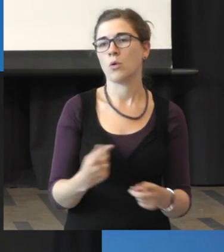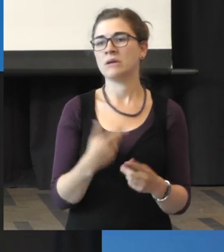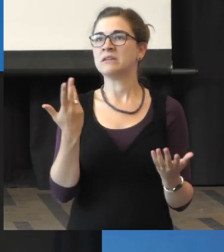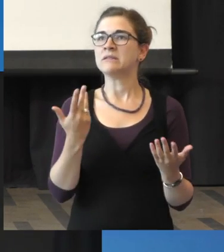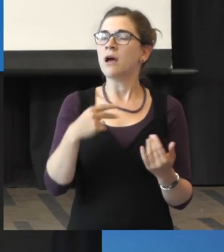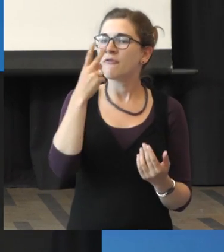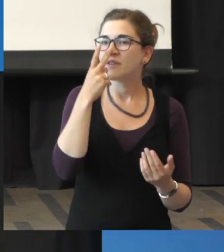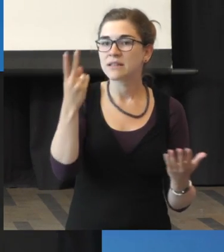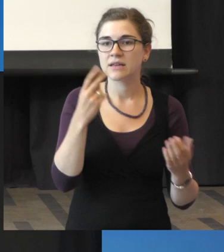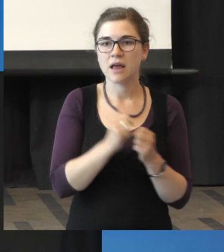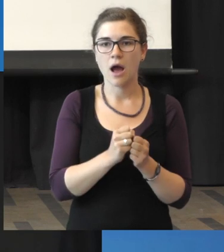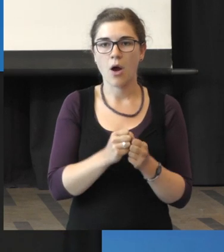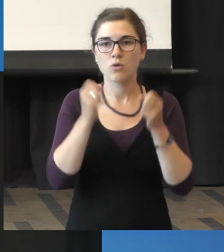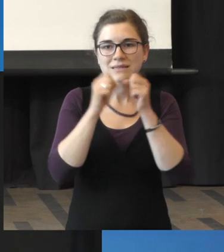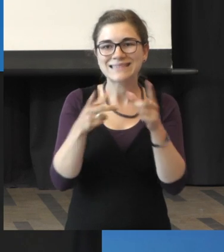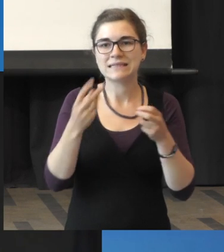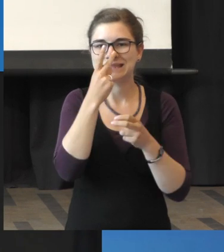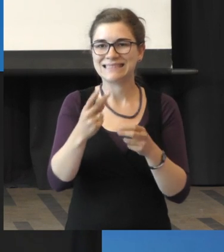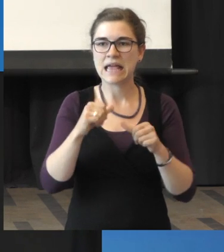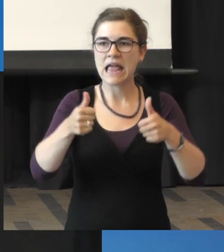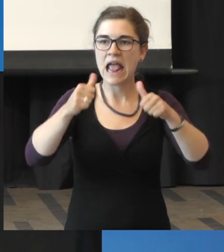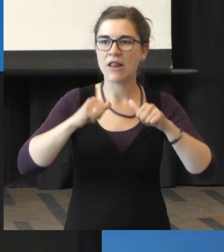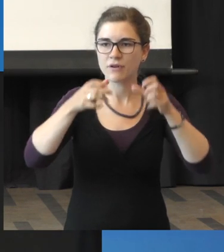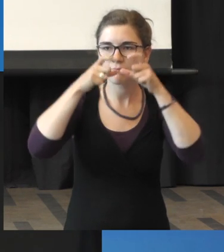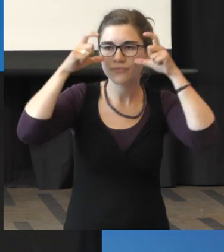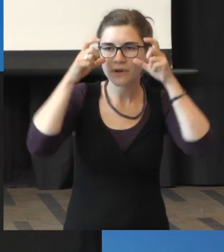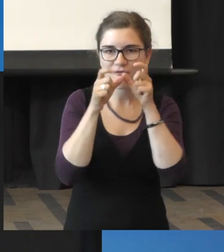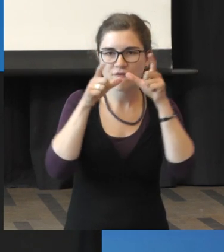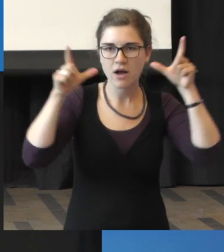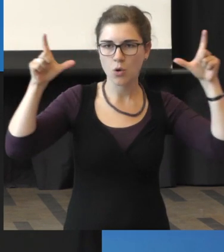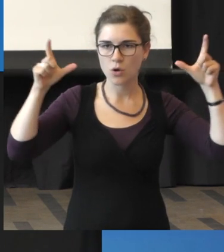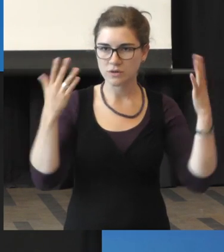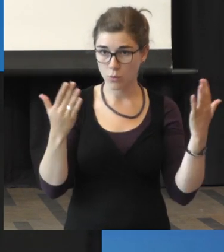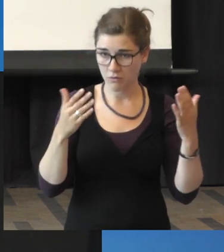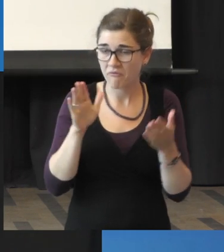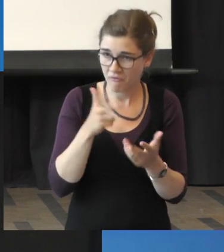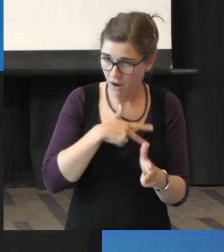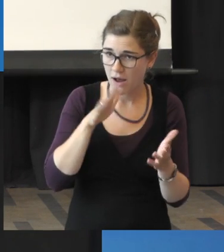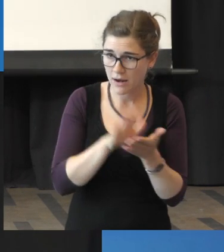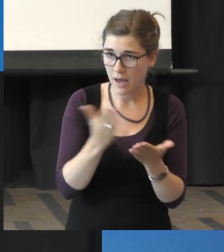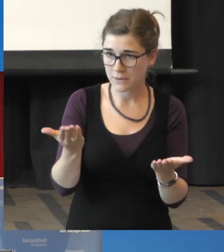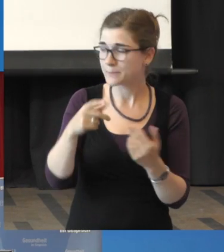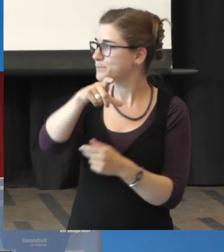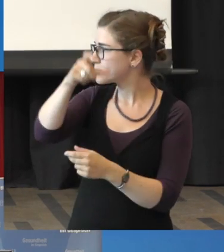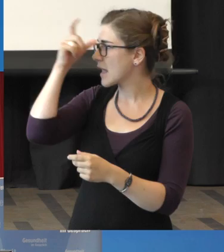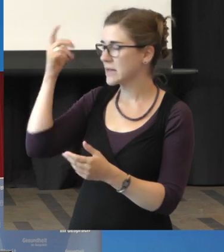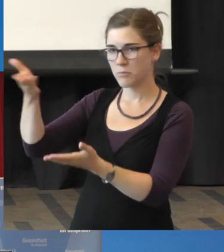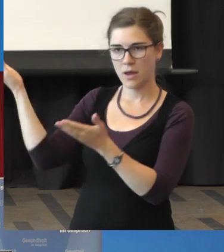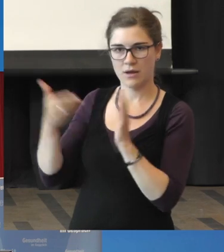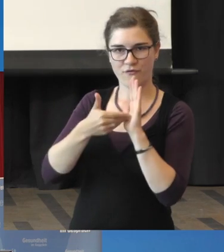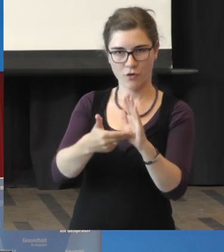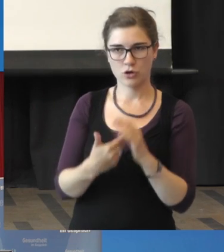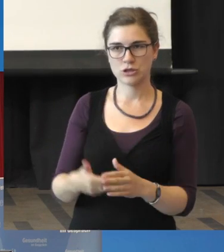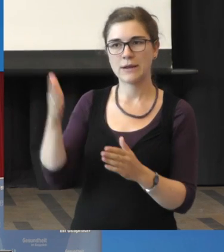vergrößernden Sehhilfen aus. Ich darf Ihnen die Experten heute vorstellen und zwar von